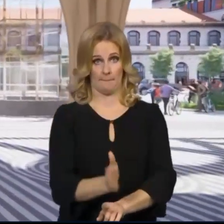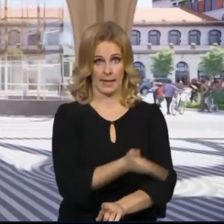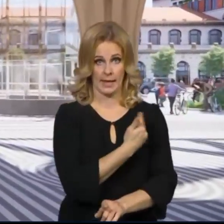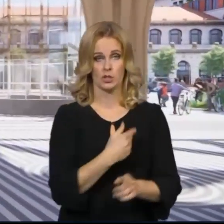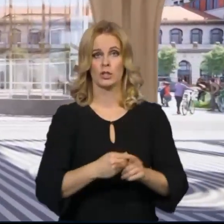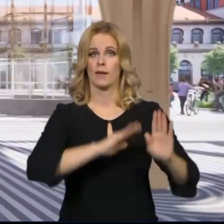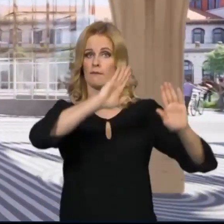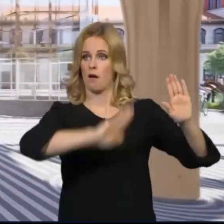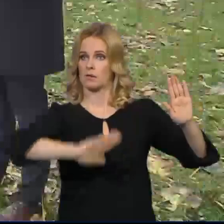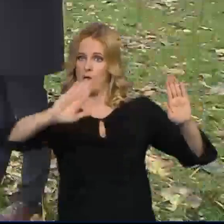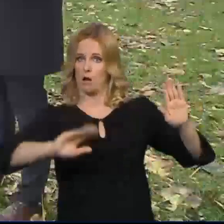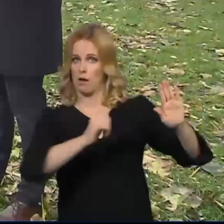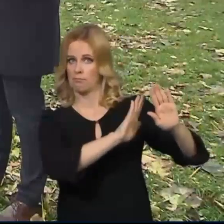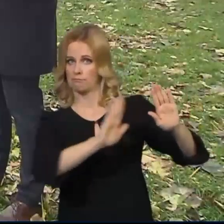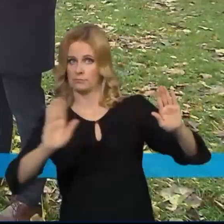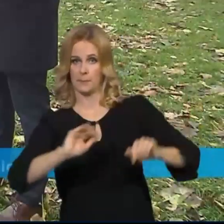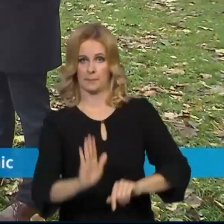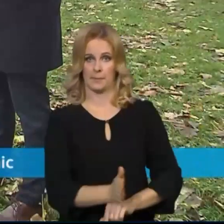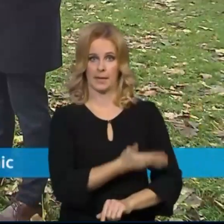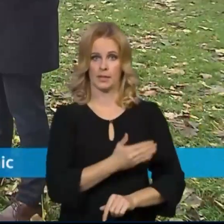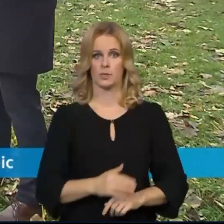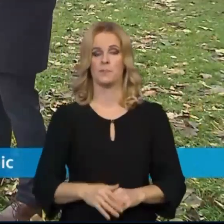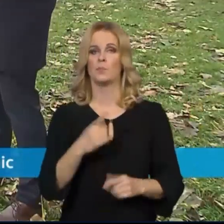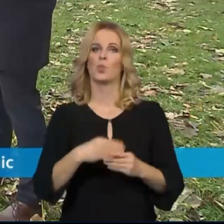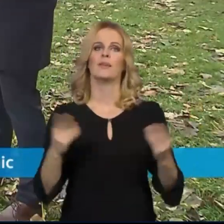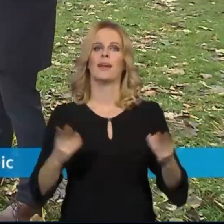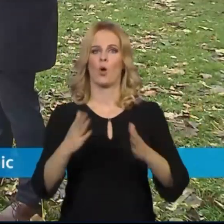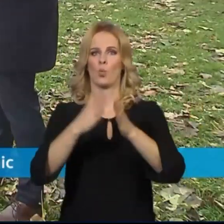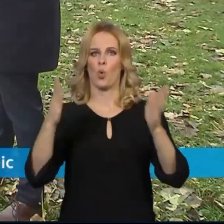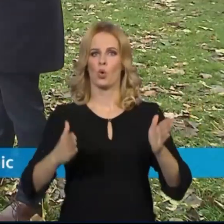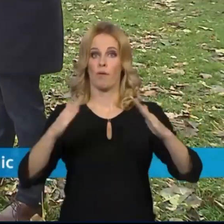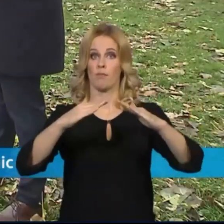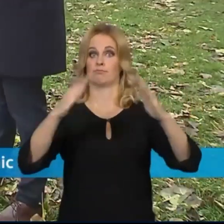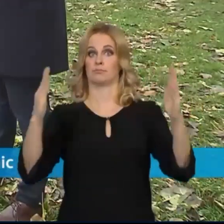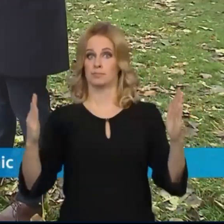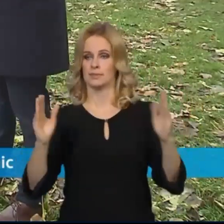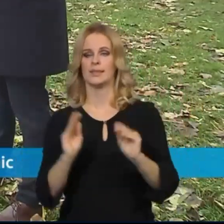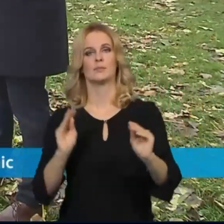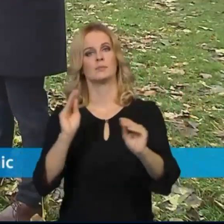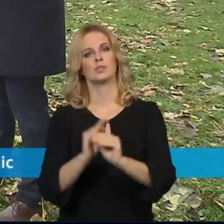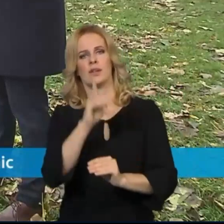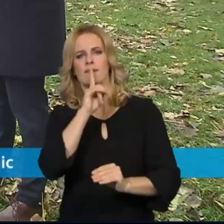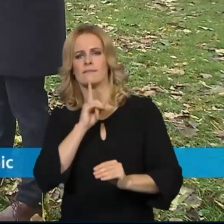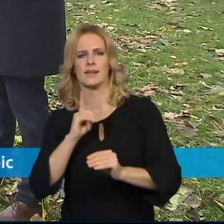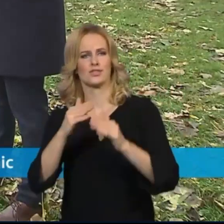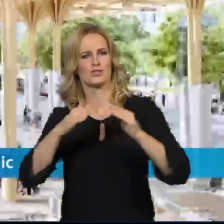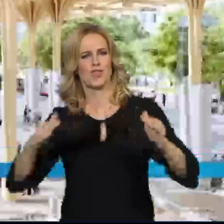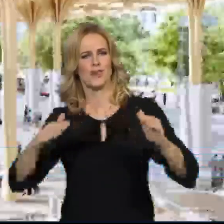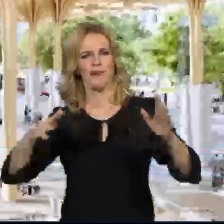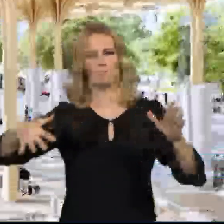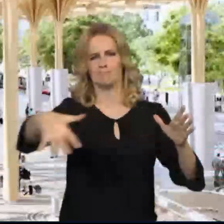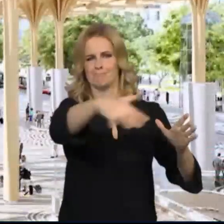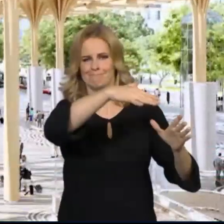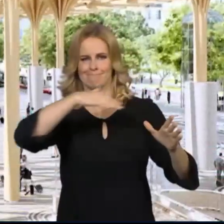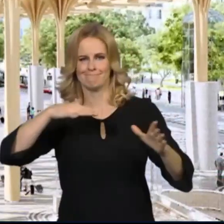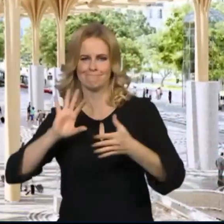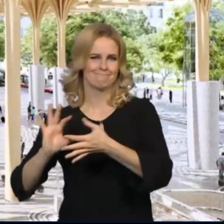fasáda. Já doslova říkám, že té budově zvedneme pokličku a uděláme na ní novou sjednocující střechu, která právě překlené i ty